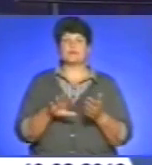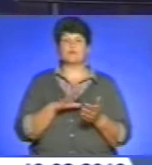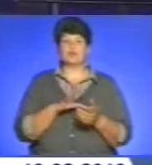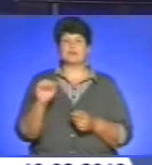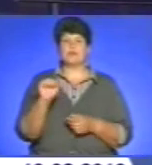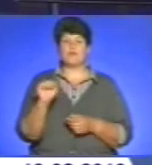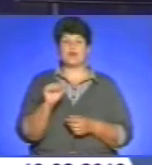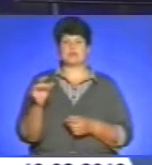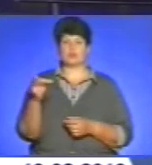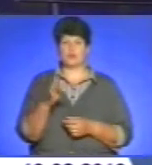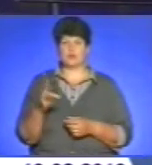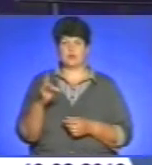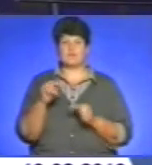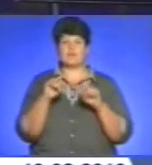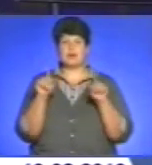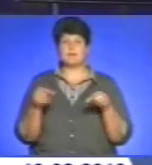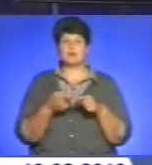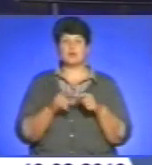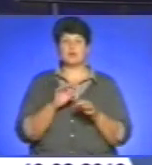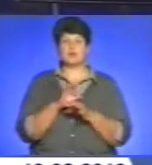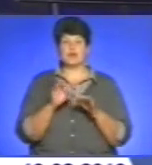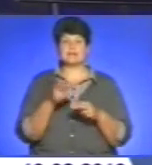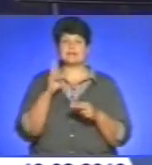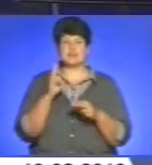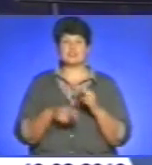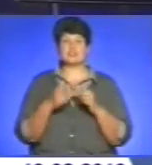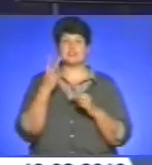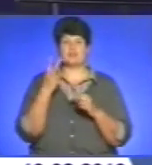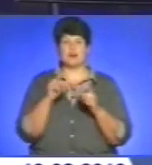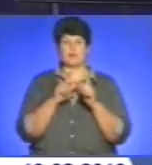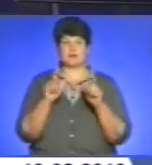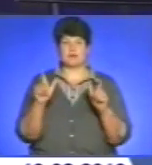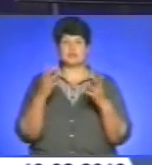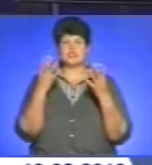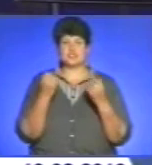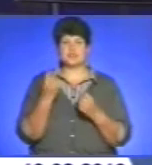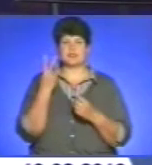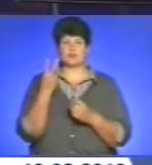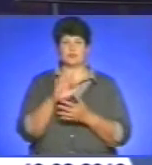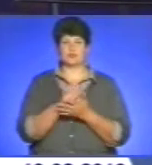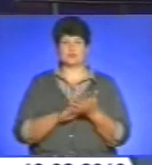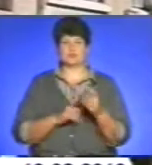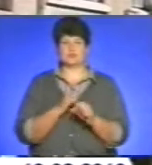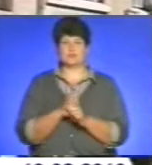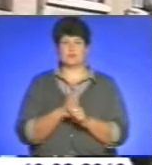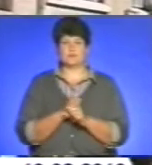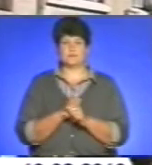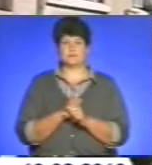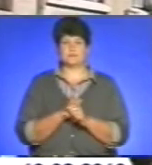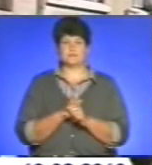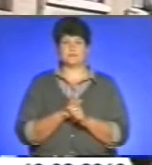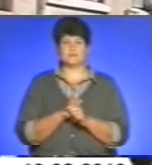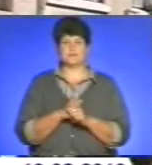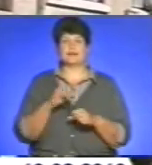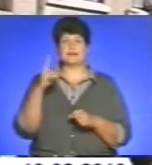Турбовлянському районі, де у рамках цього проєкту завершені два об'єкти. Ще на двох роботи тривають. У